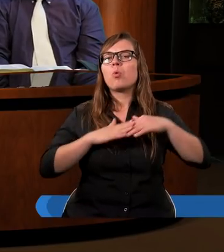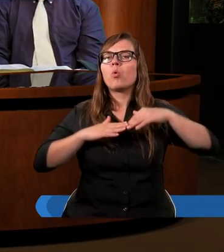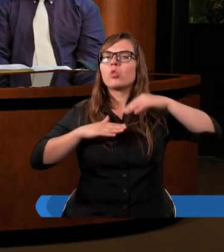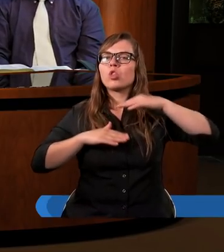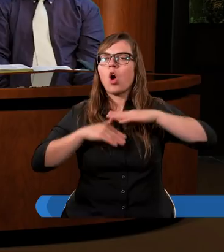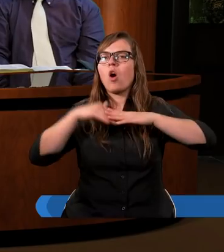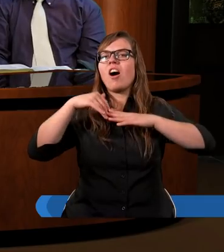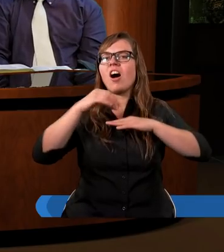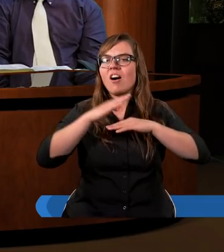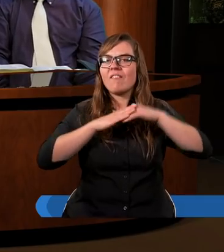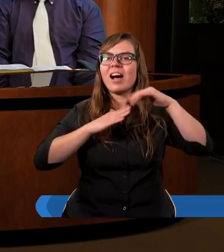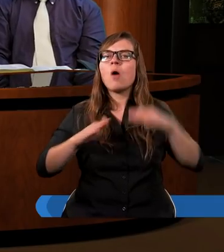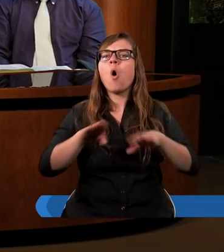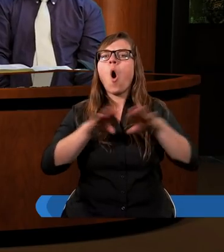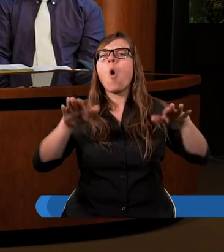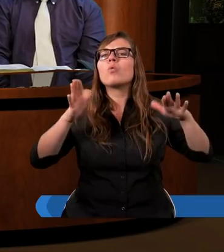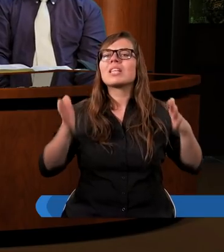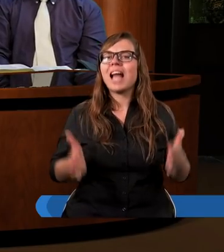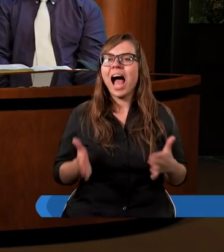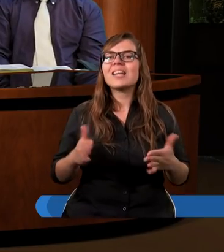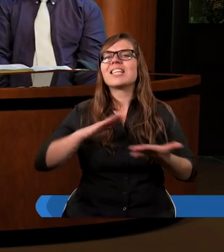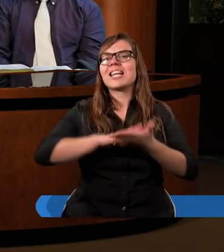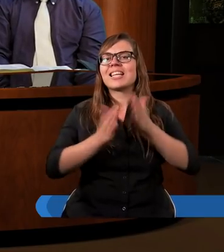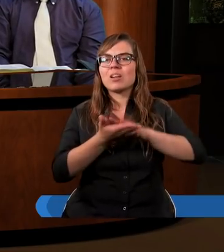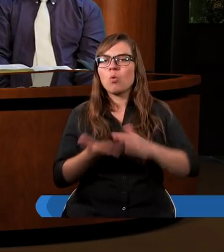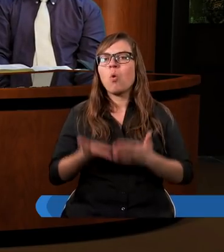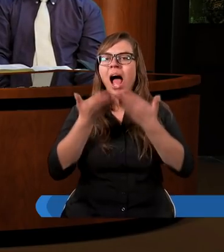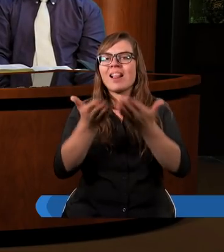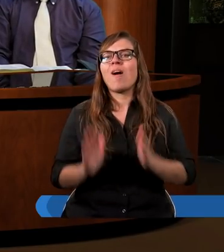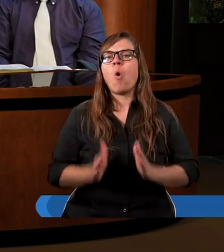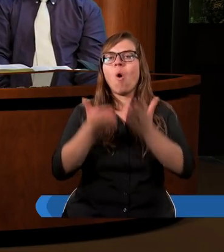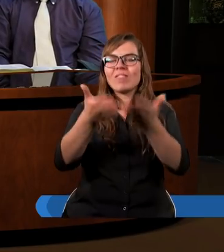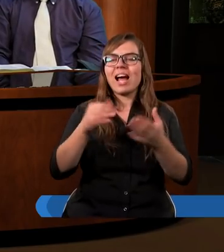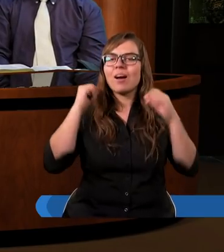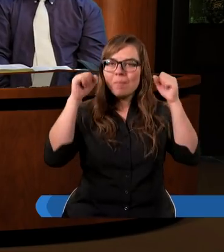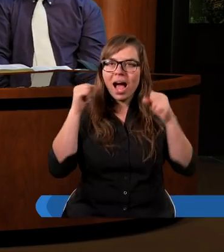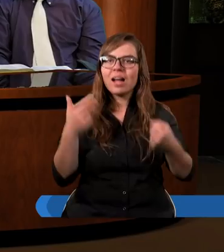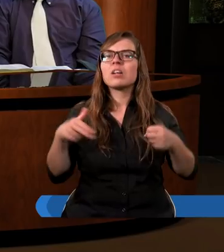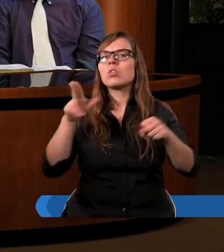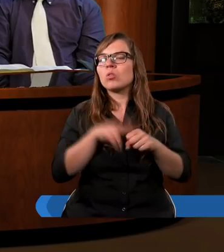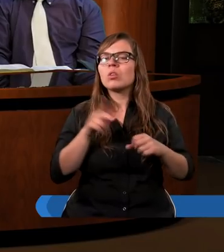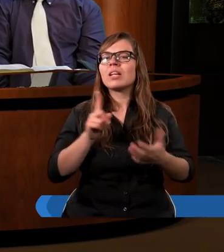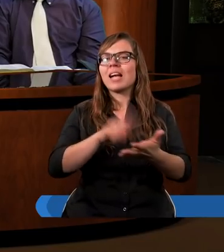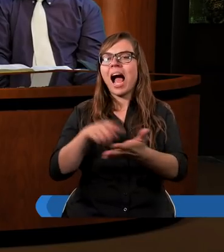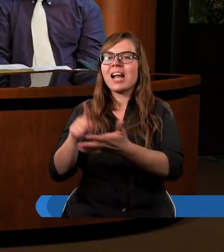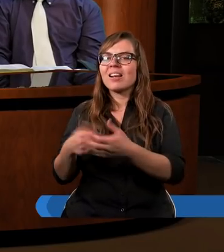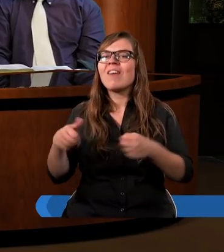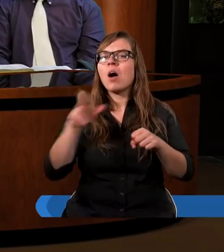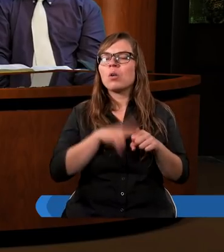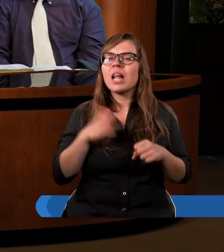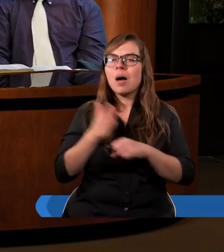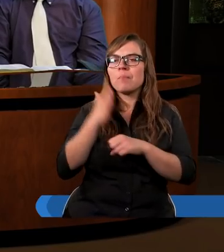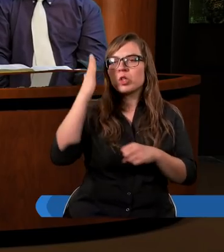ołtarze, składał ofiary, baranka, które wskazywały na